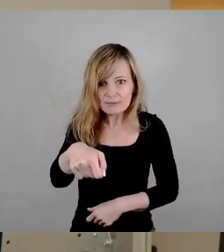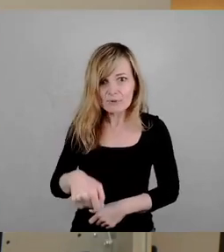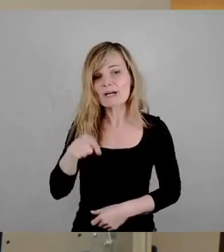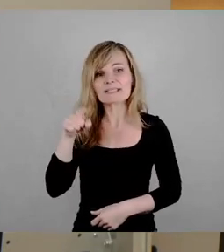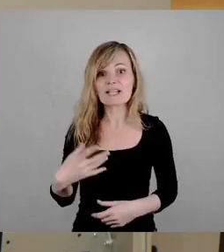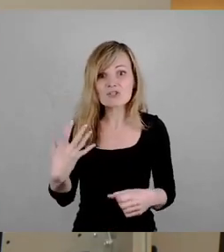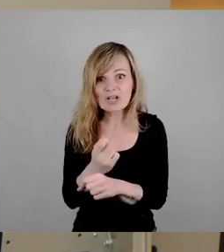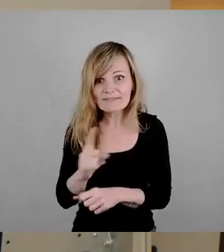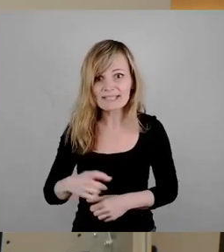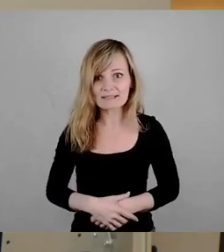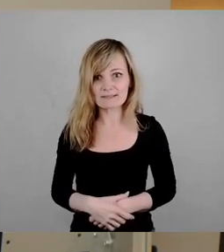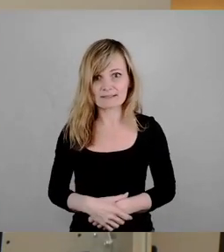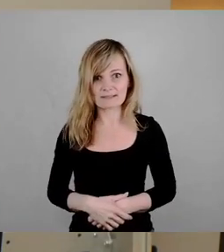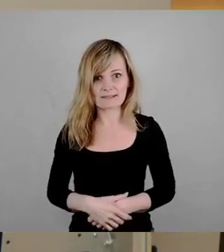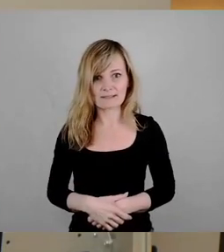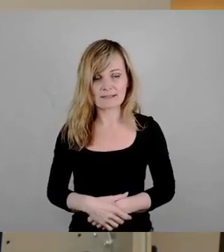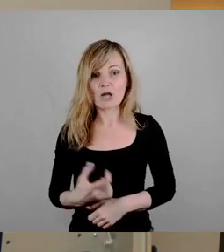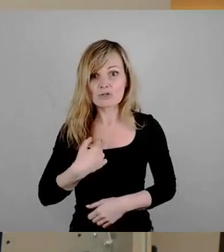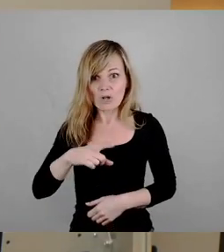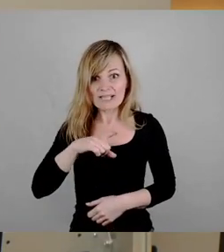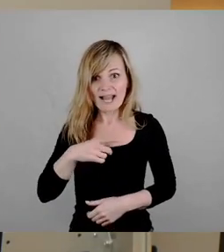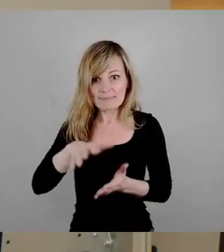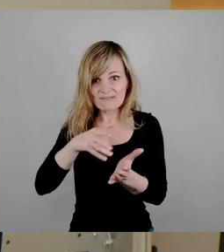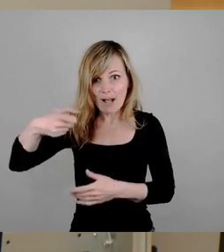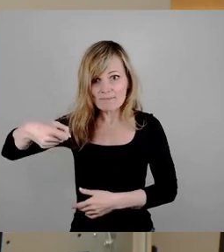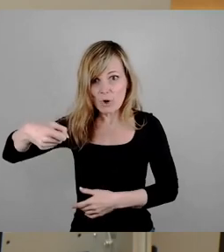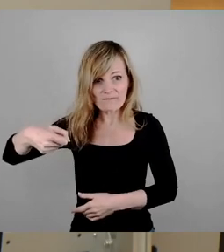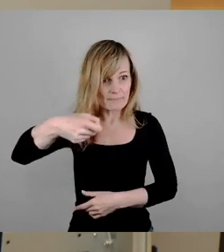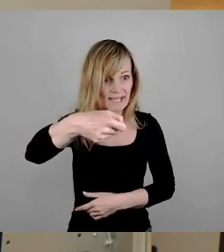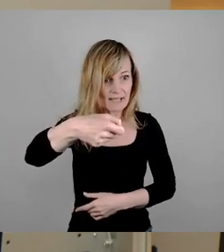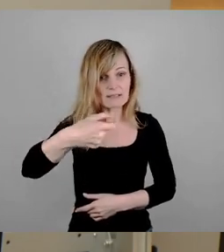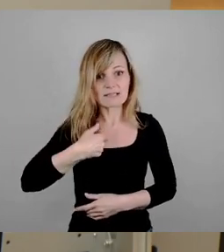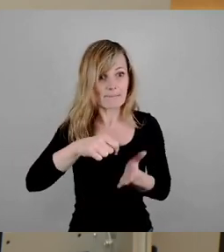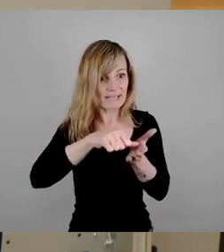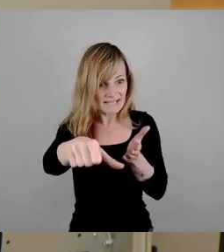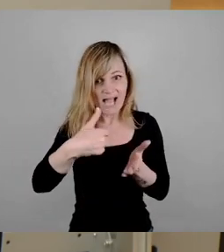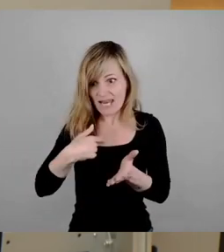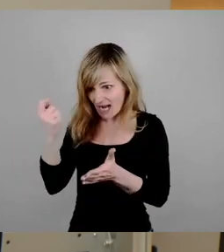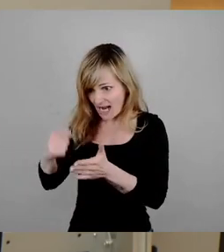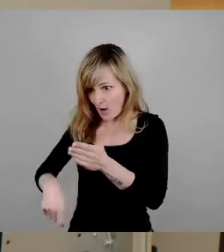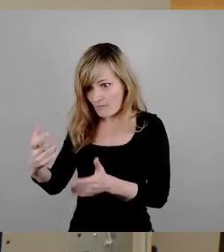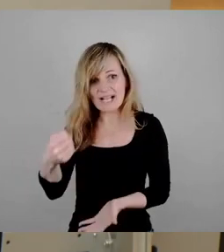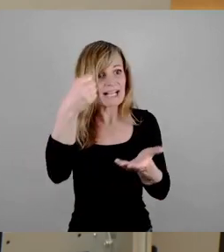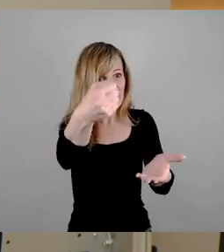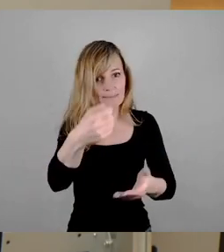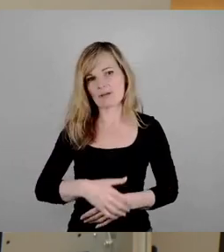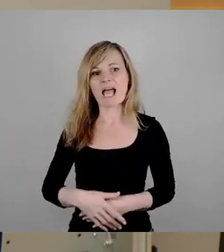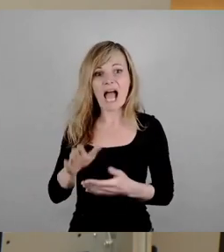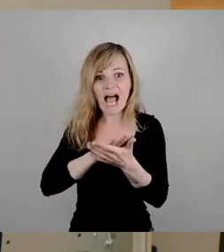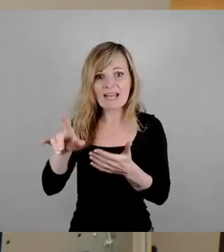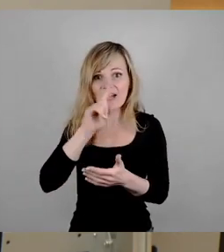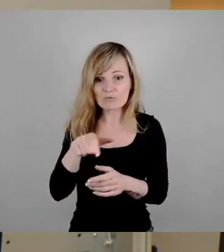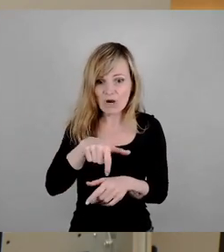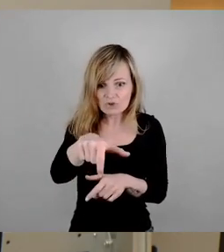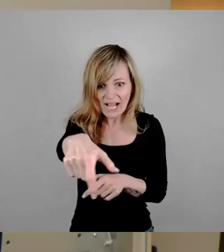hin. Soll ich den Farbtauf selbst vorbeibringen? Ich würde es machen, bezahle ich sogar. Einfach nur den Streifen